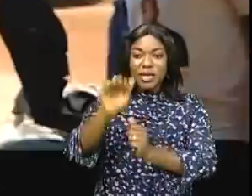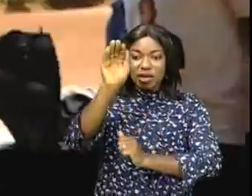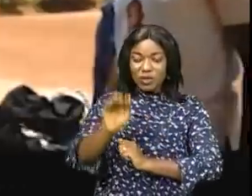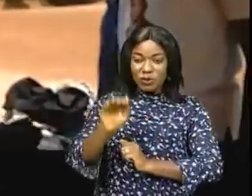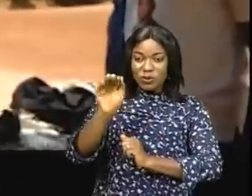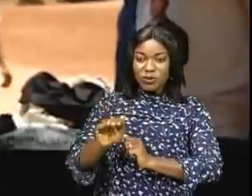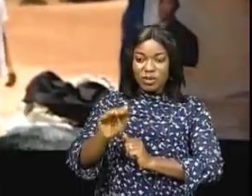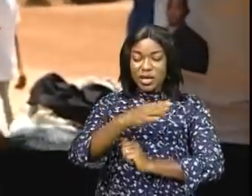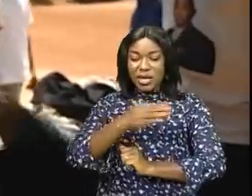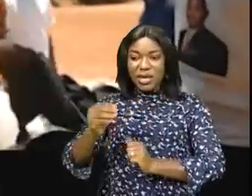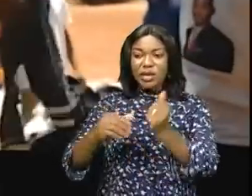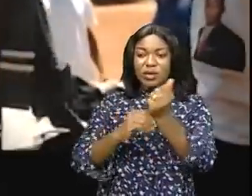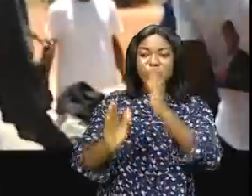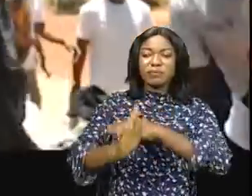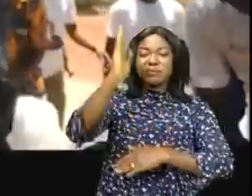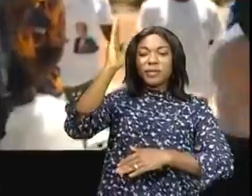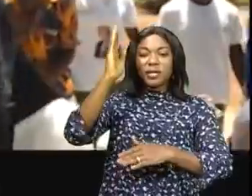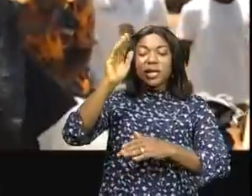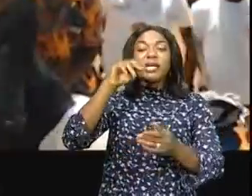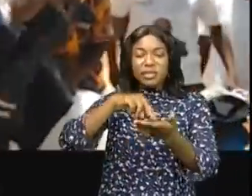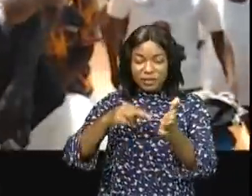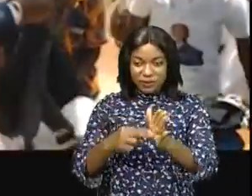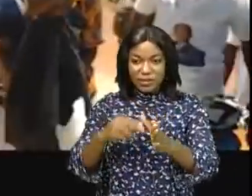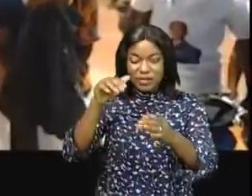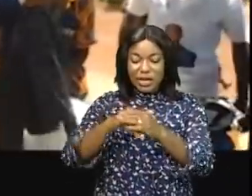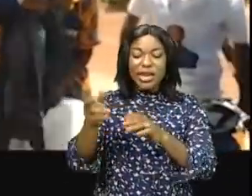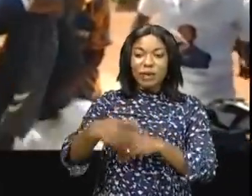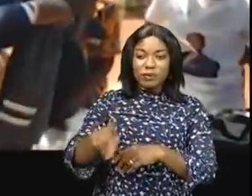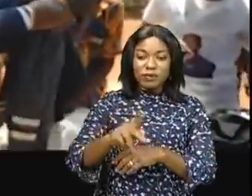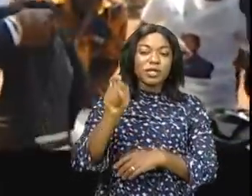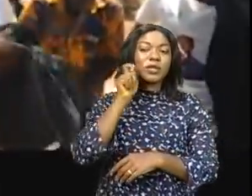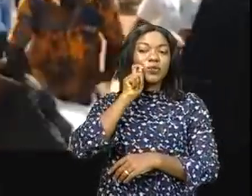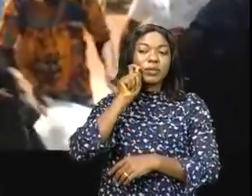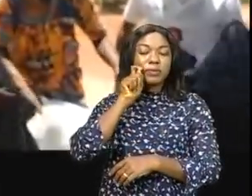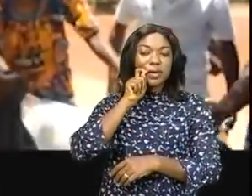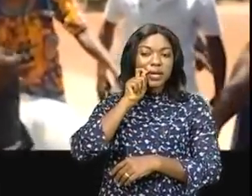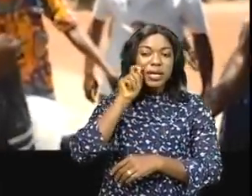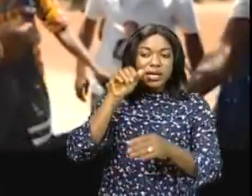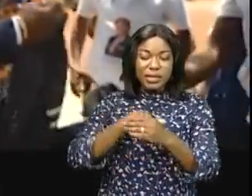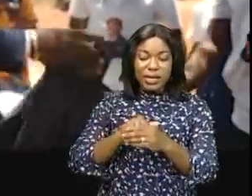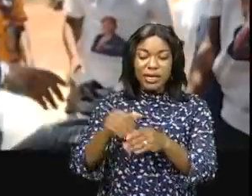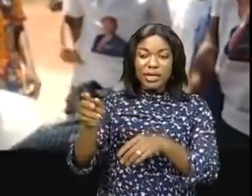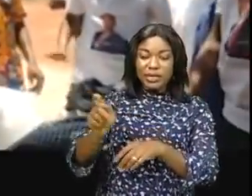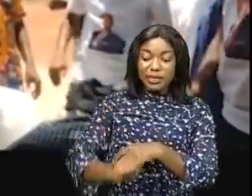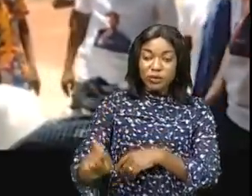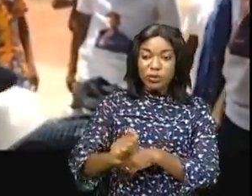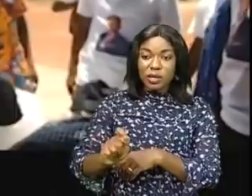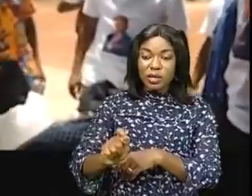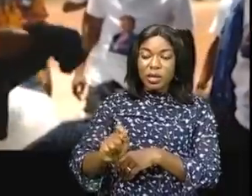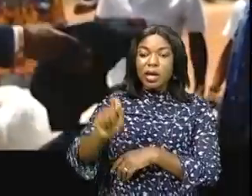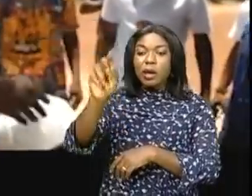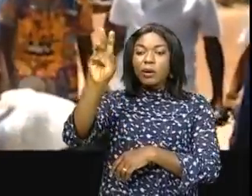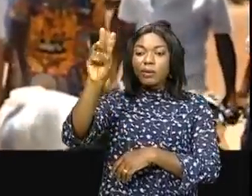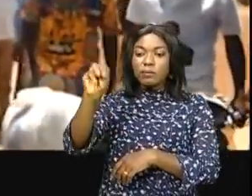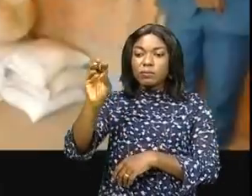peuple autochtone communément appelé le Pygmé dans la province de la Chuape, territoire de Moncoteau, secteur de Bominga,